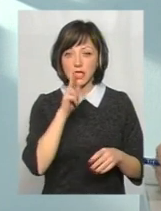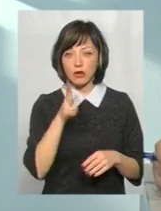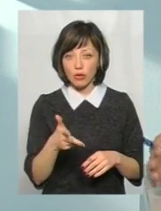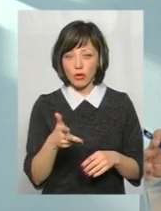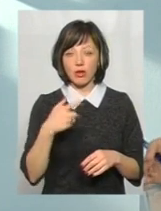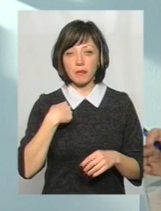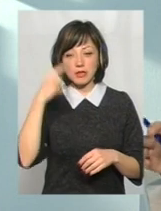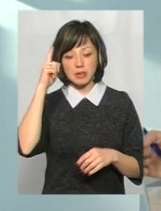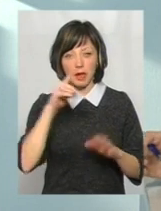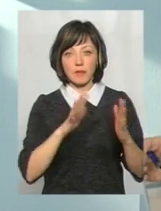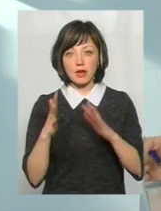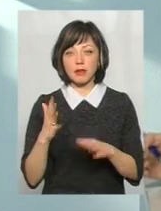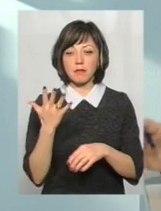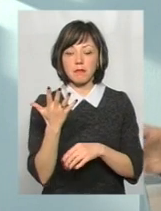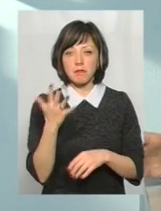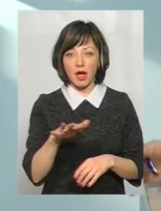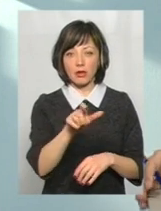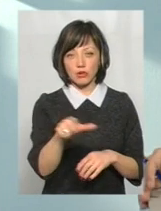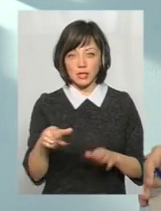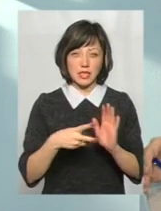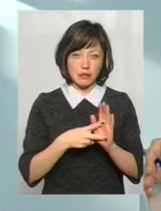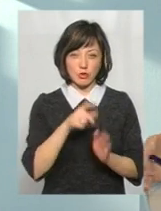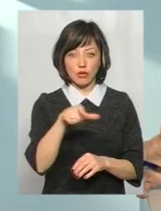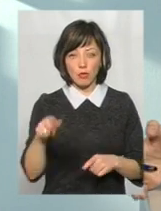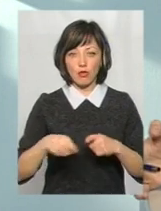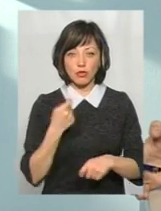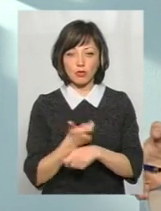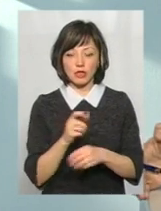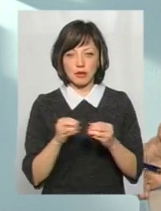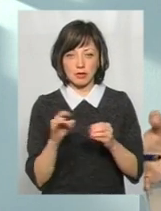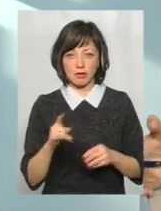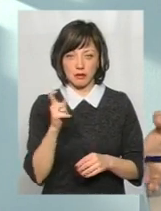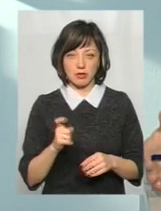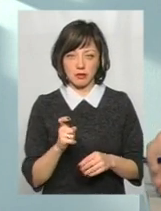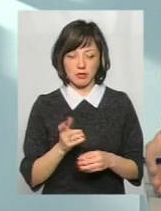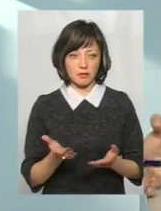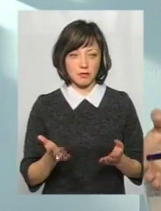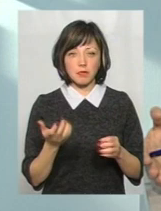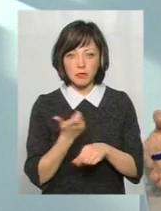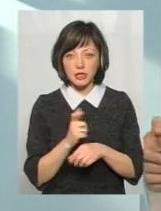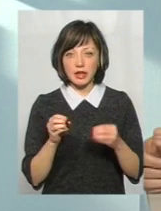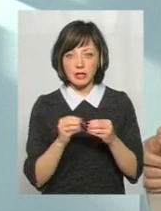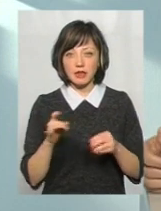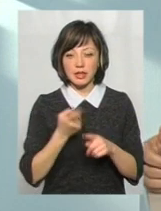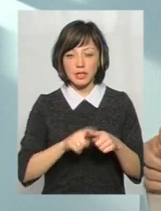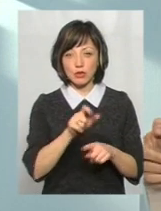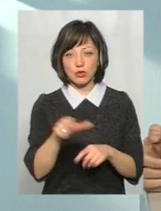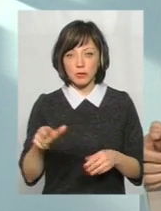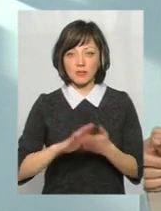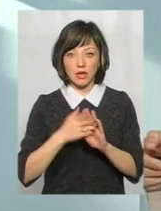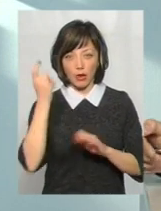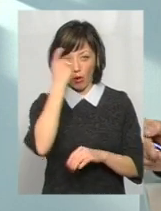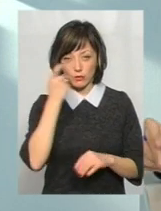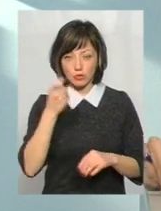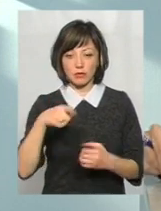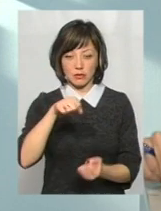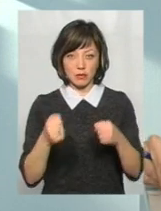нам відомі більше, чим п'ять порушників, їх точно сім, які порушили більше десяти разів. Тобто, більше десяти раз ці особи знаходилися в стані алкогольного